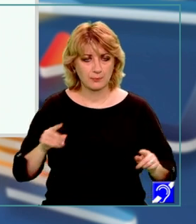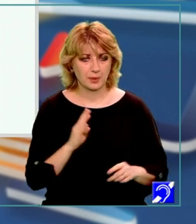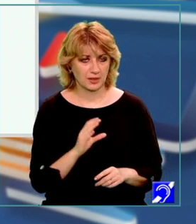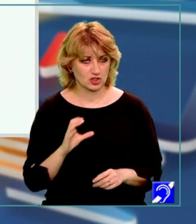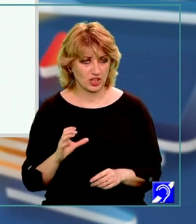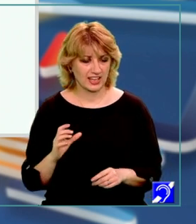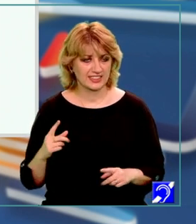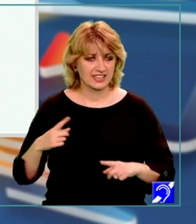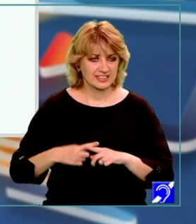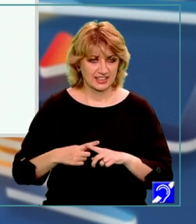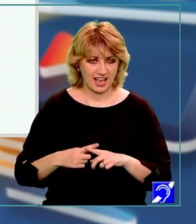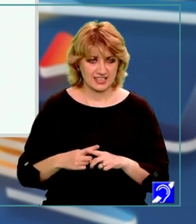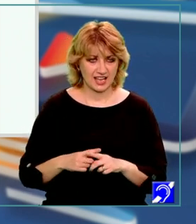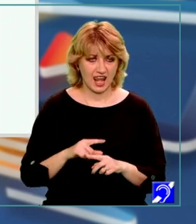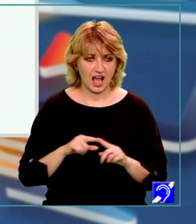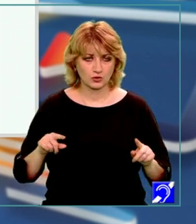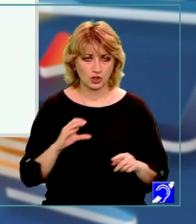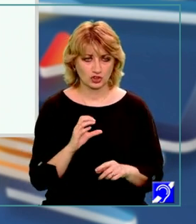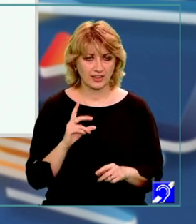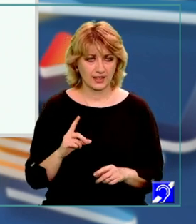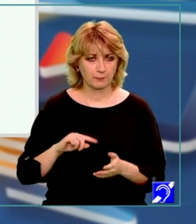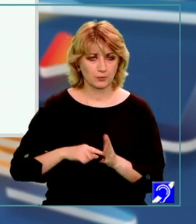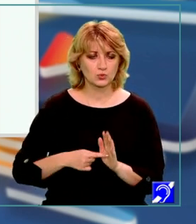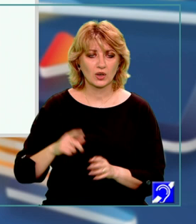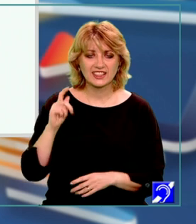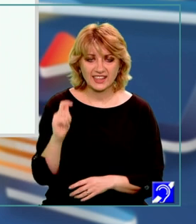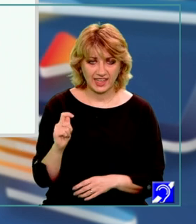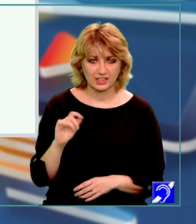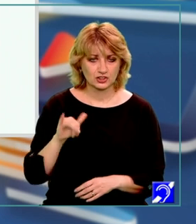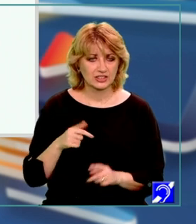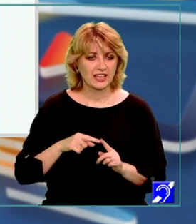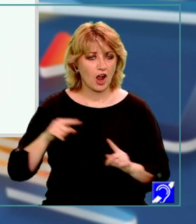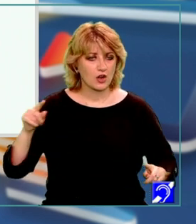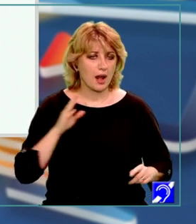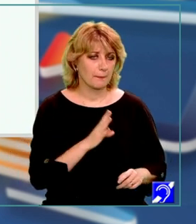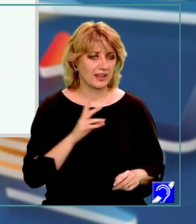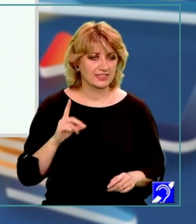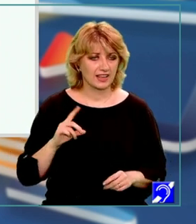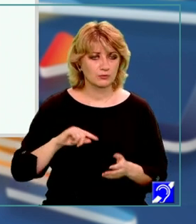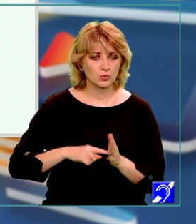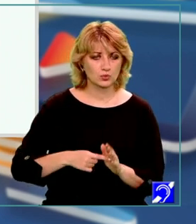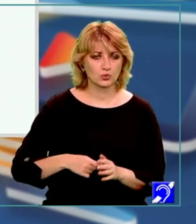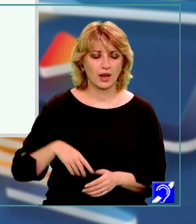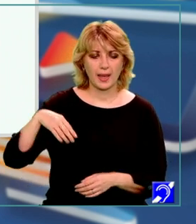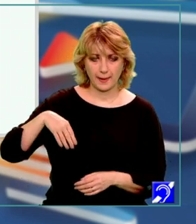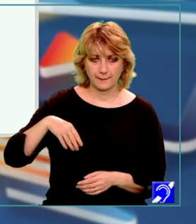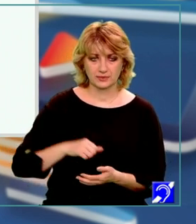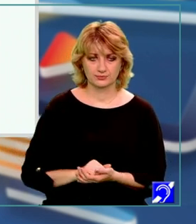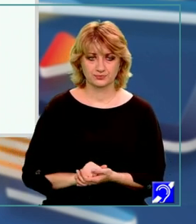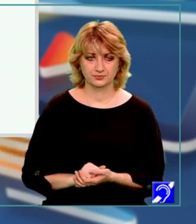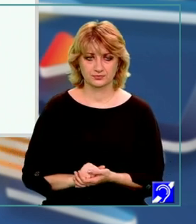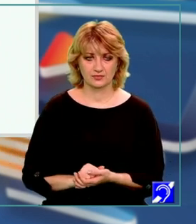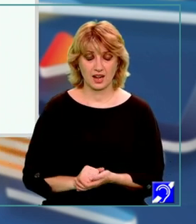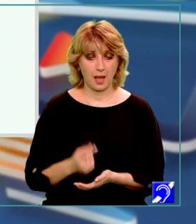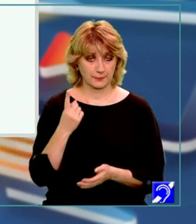intersectează latura CD în punctul T și diagonala BD în punctul M. La